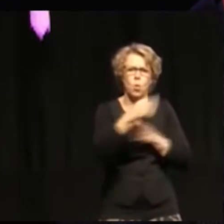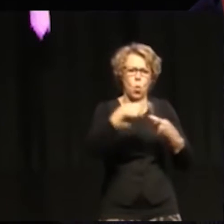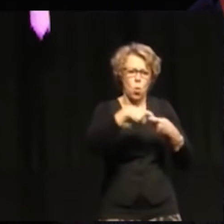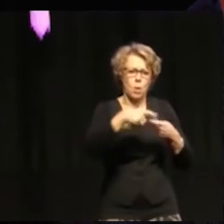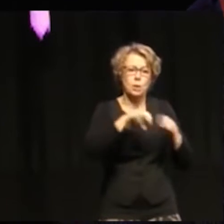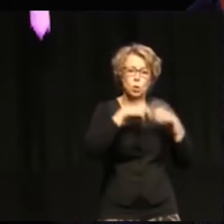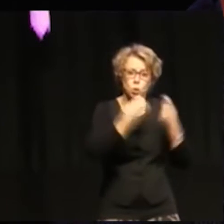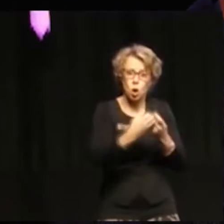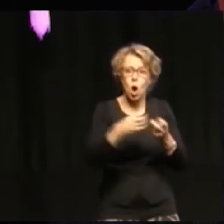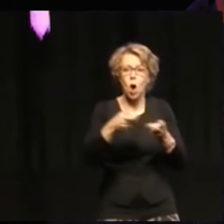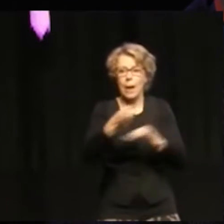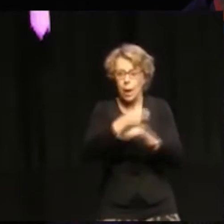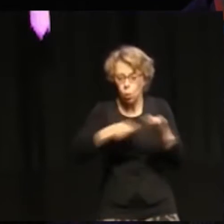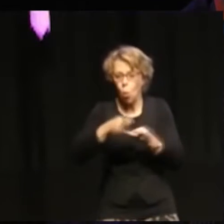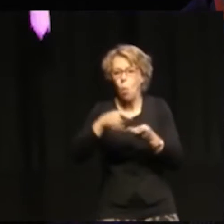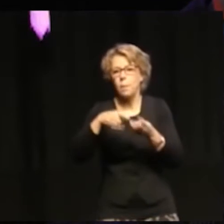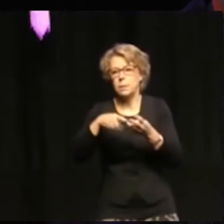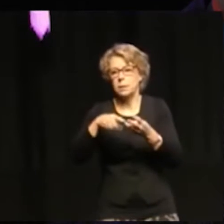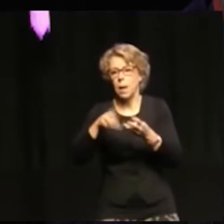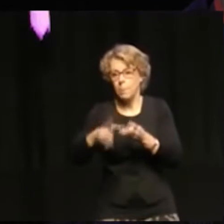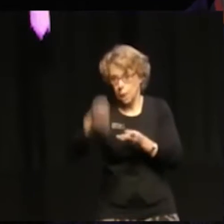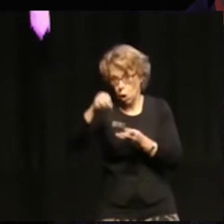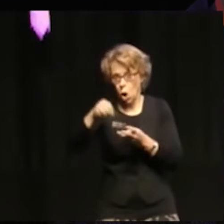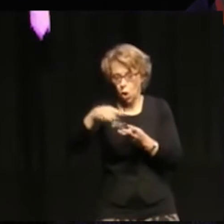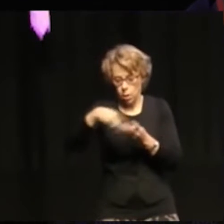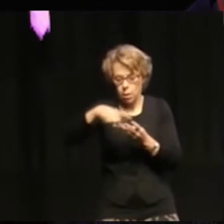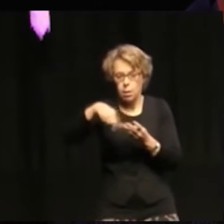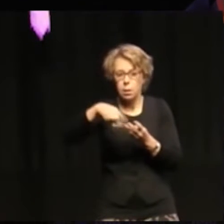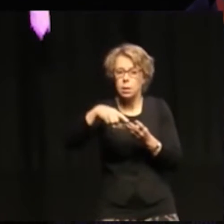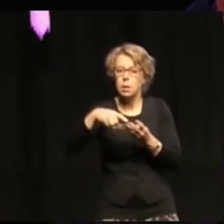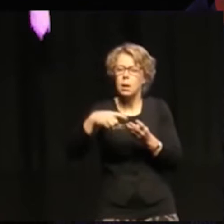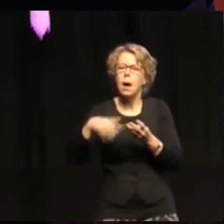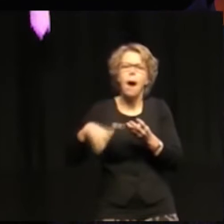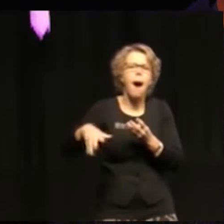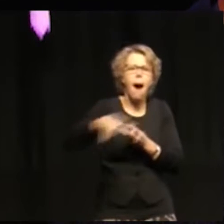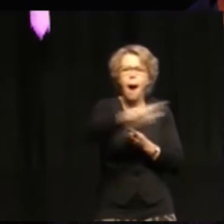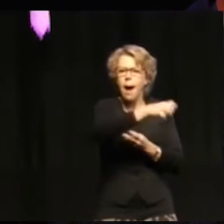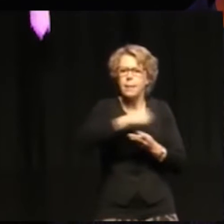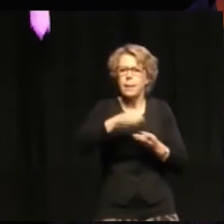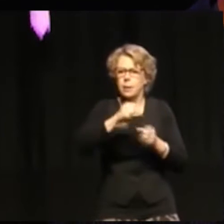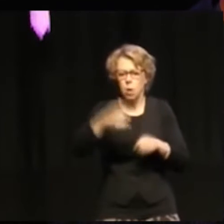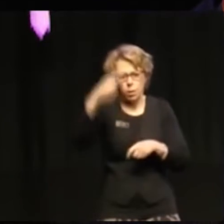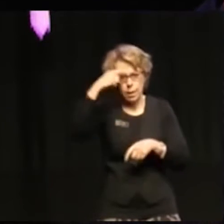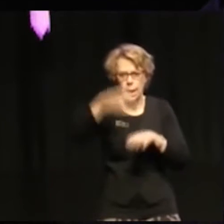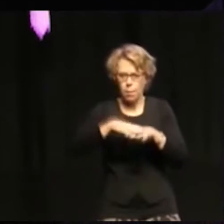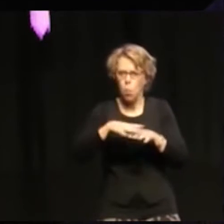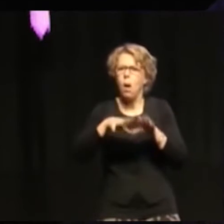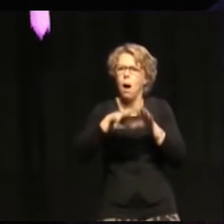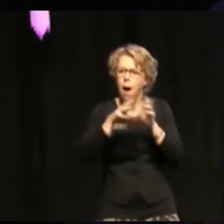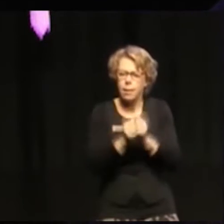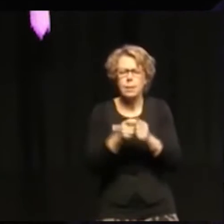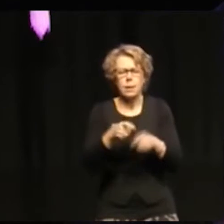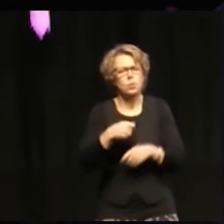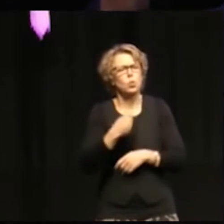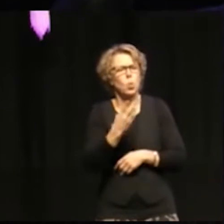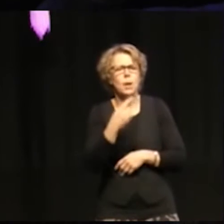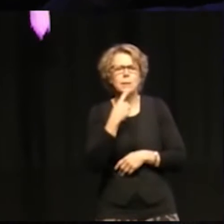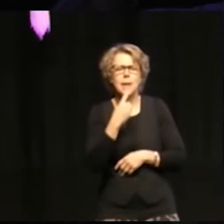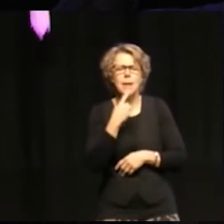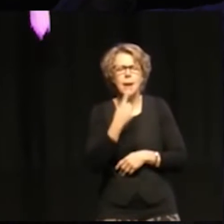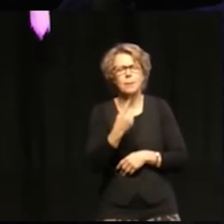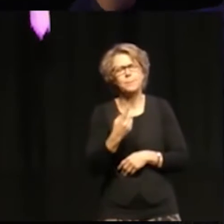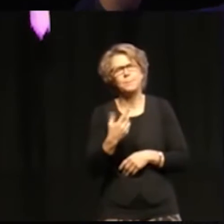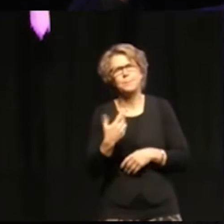frågor, ekonomiska frågor och miljömässiga frågor, alla tas om hand. Det finns någon som kallar det här en